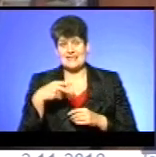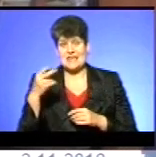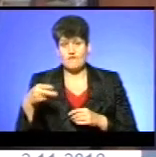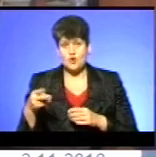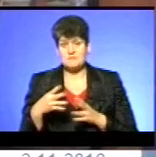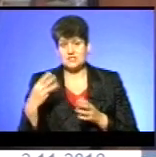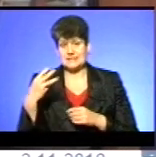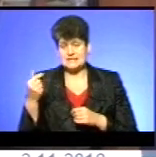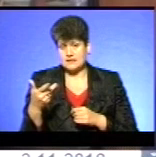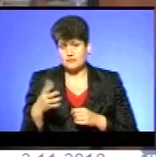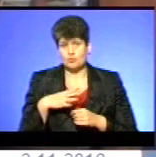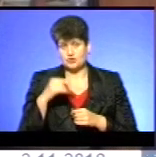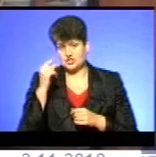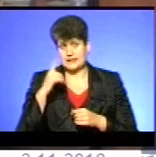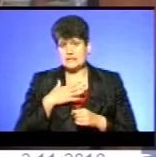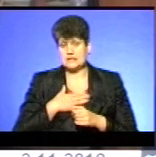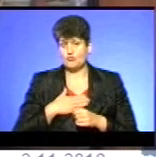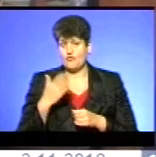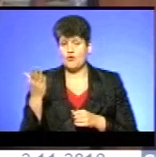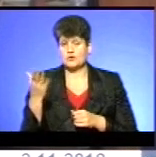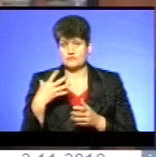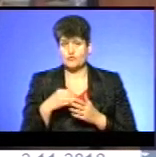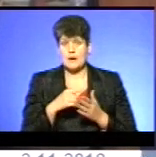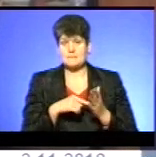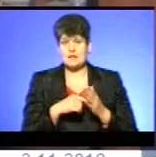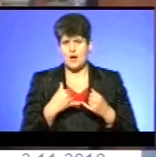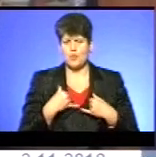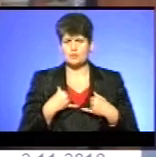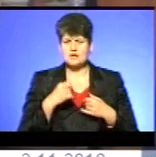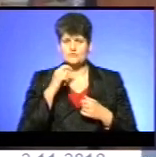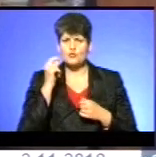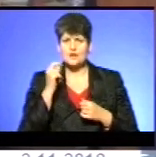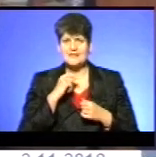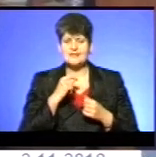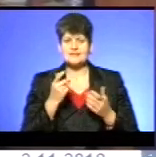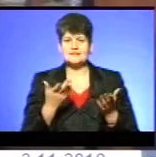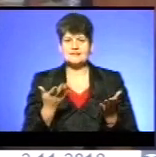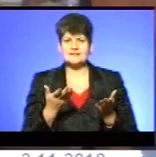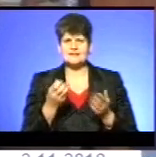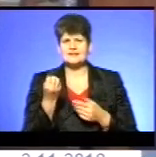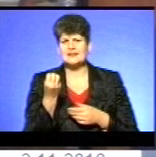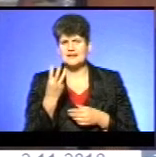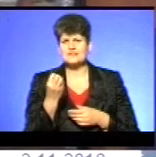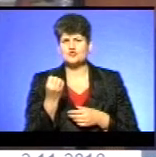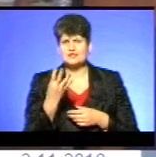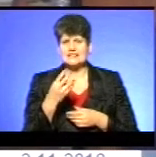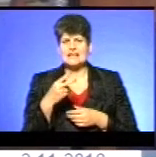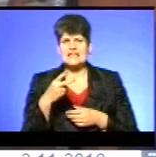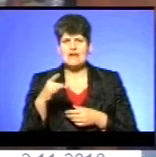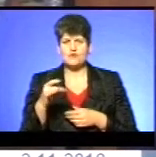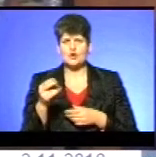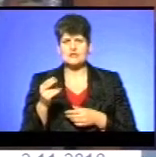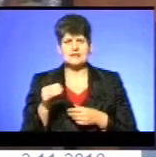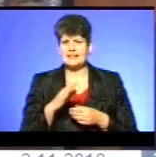30 гривень, були чехи задоволені в своїх містах, а в нас в Україні за якихось 13-14 євроцентів